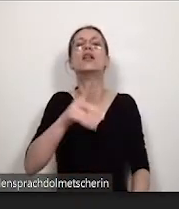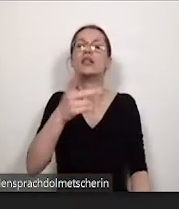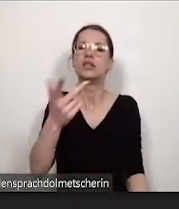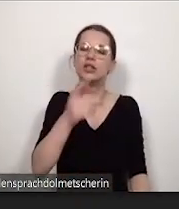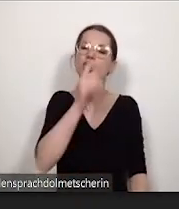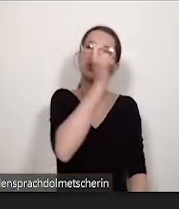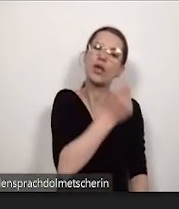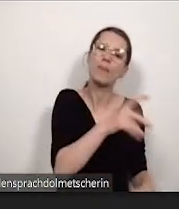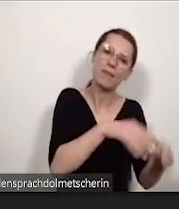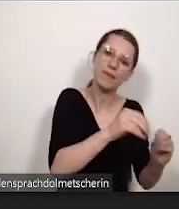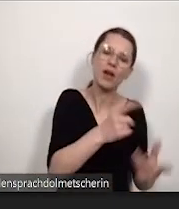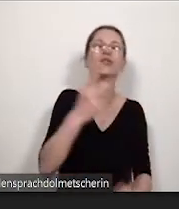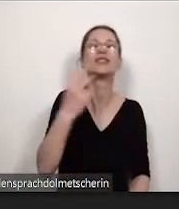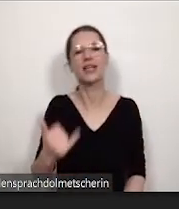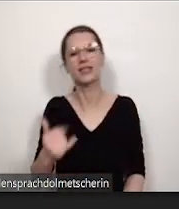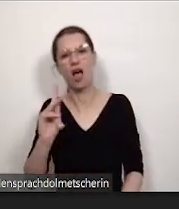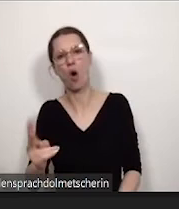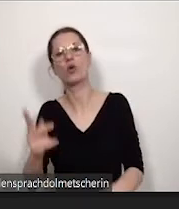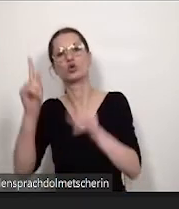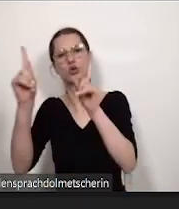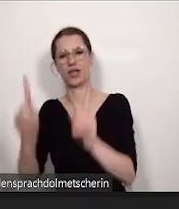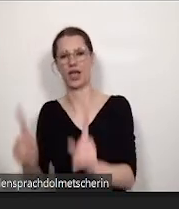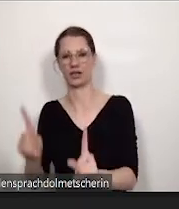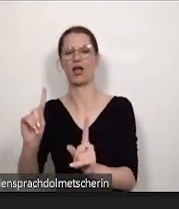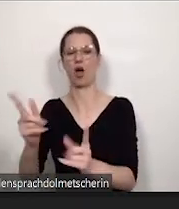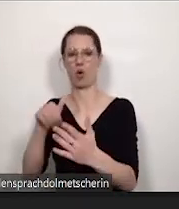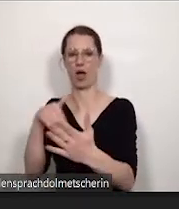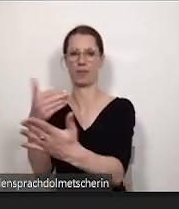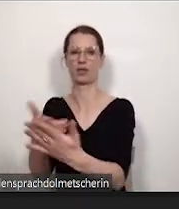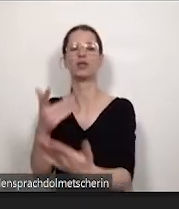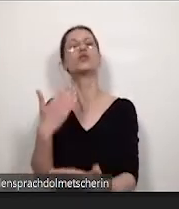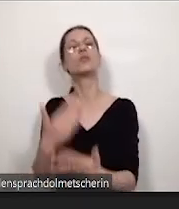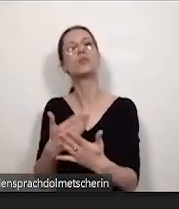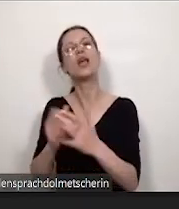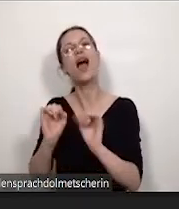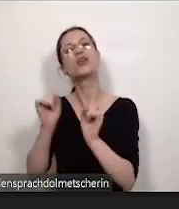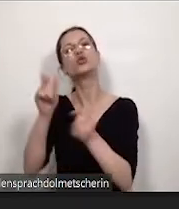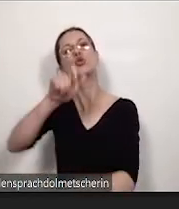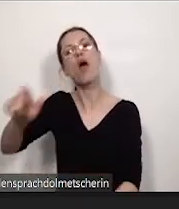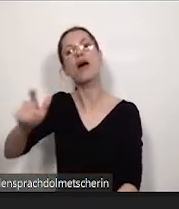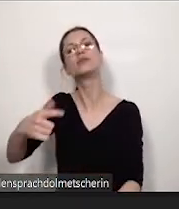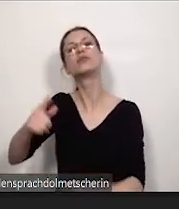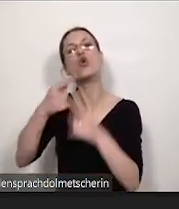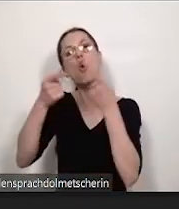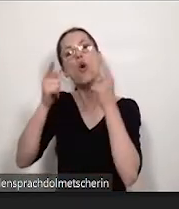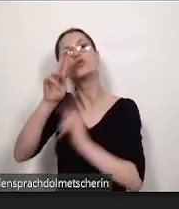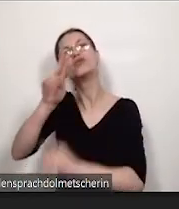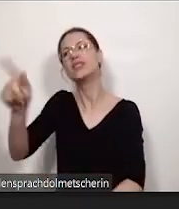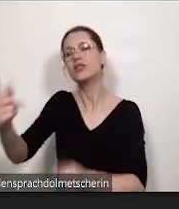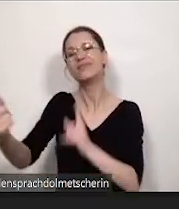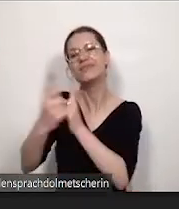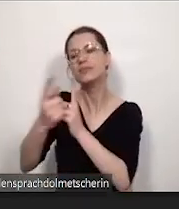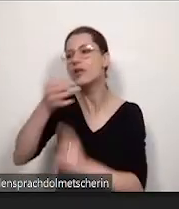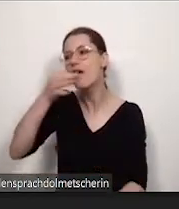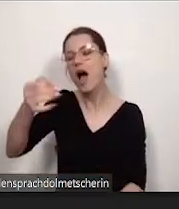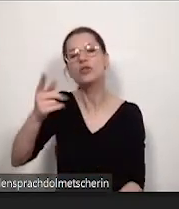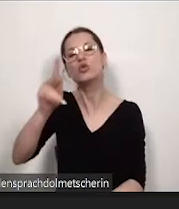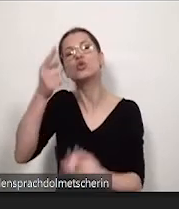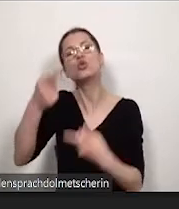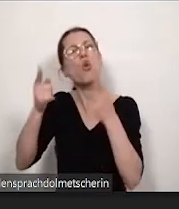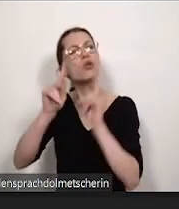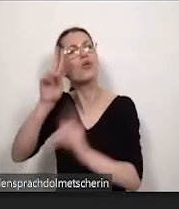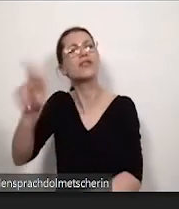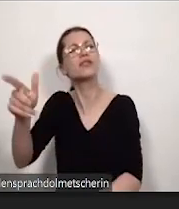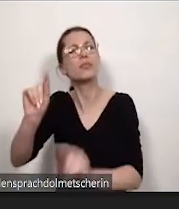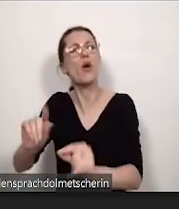Studierende, anbieten, wo wir auch mit Akteuren der Goethe-Universität gesprochen haben und gefragt haben, ja, was hat denn die Goethe-Universität für ein